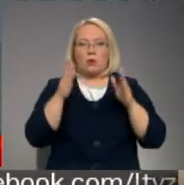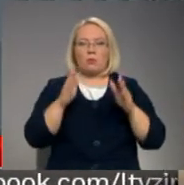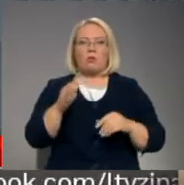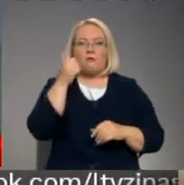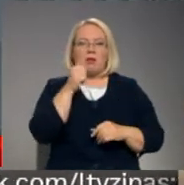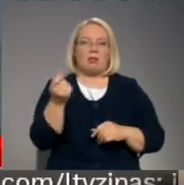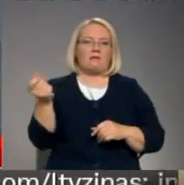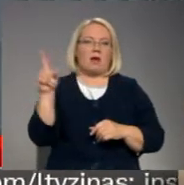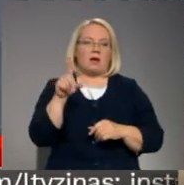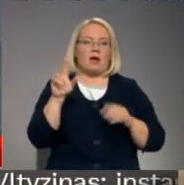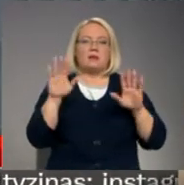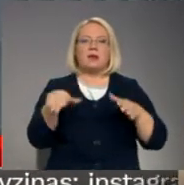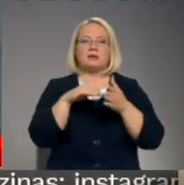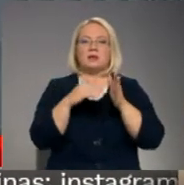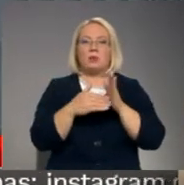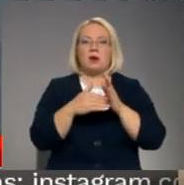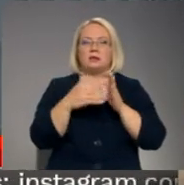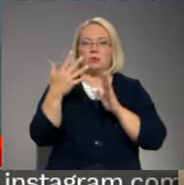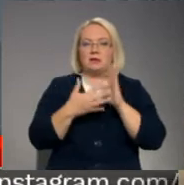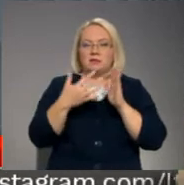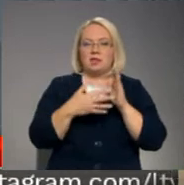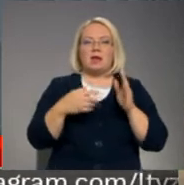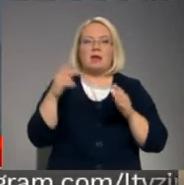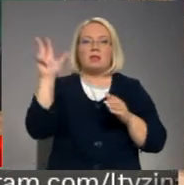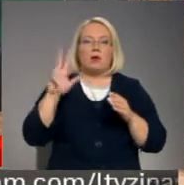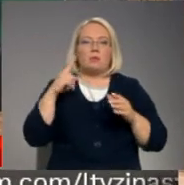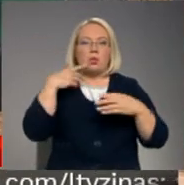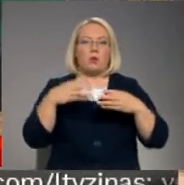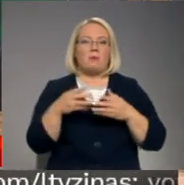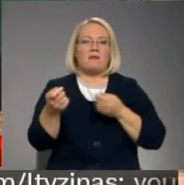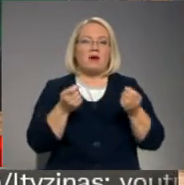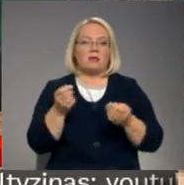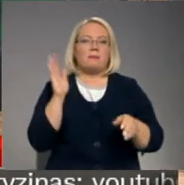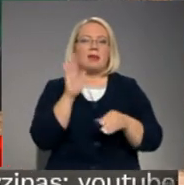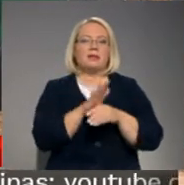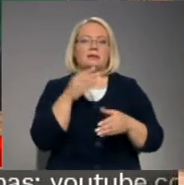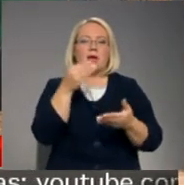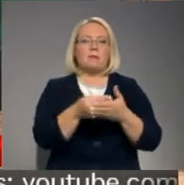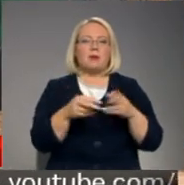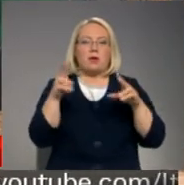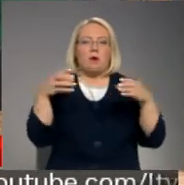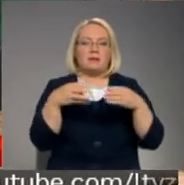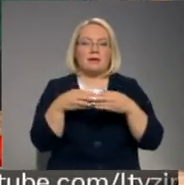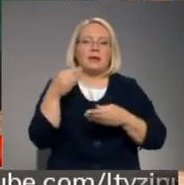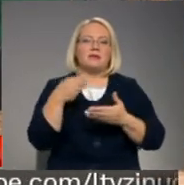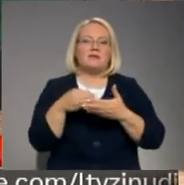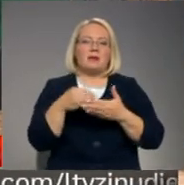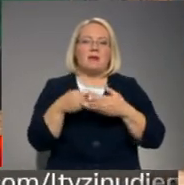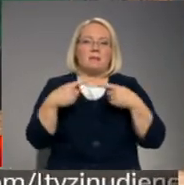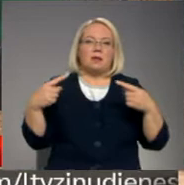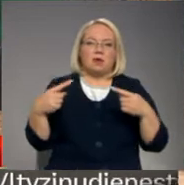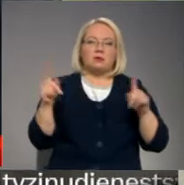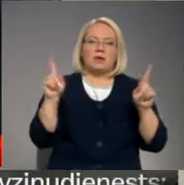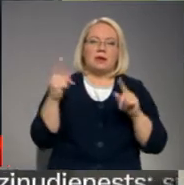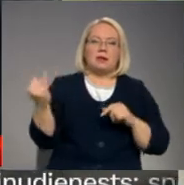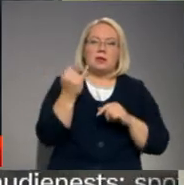lielāki. Lai situāciju ir izsinātu, Daugavpils domes vadība līdz iepirkuma komisijai izvērtēt materiālus – ir interešu konflikts